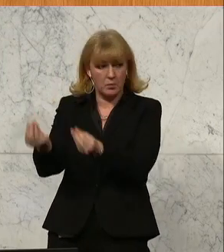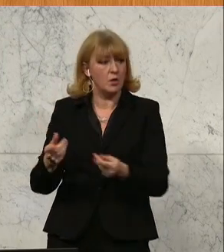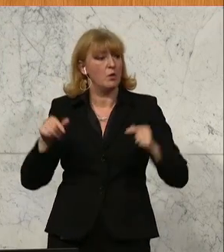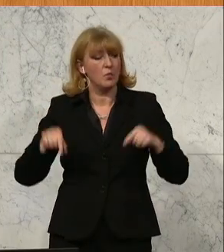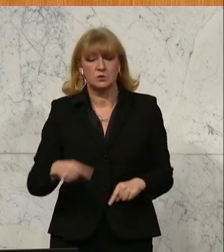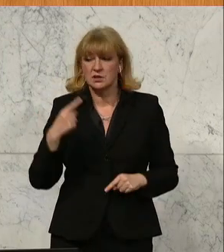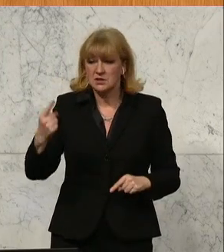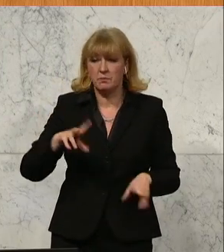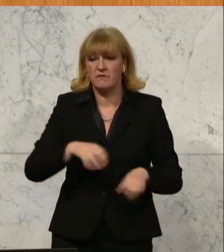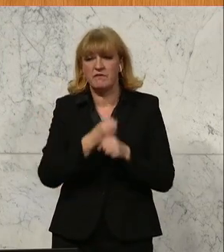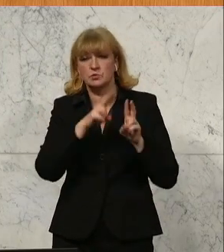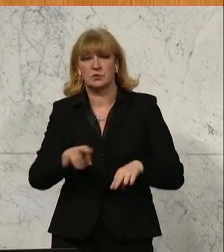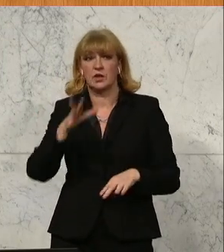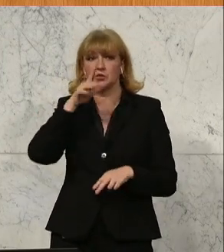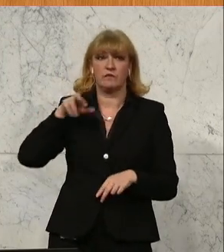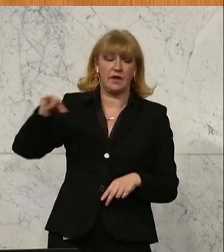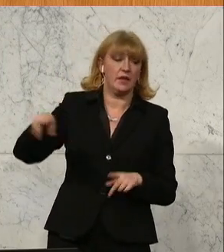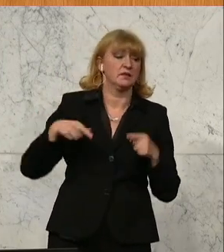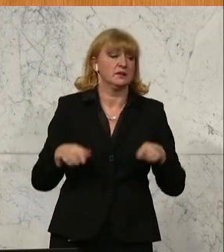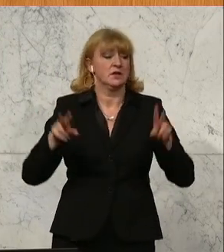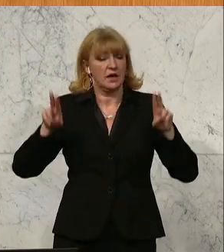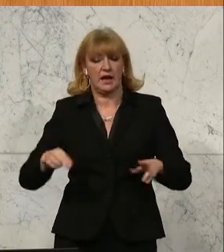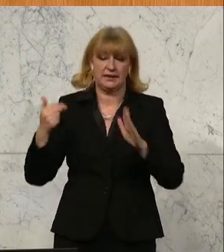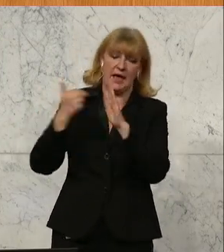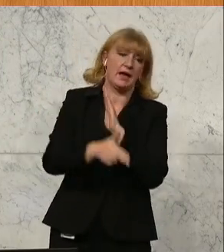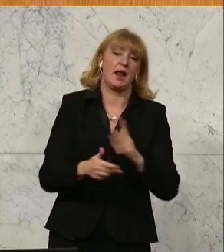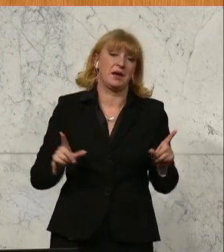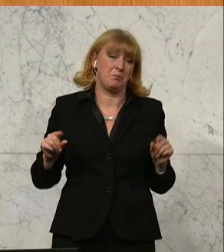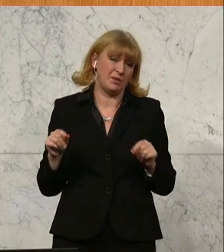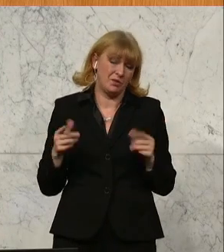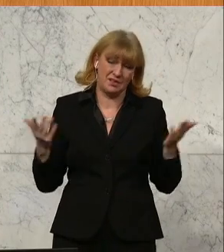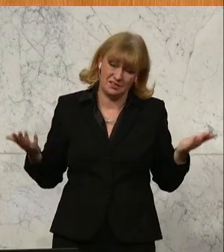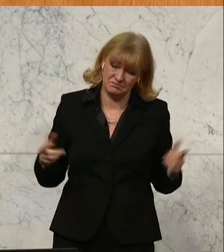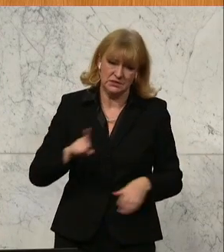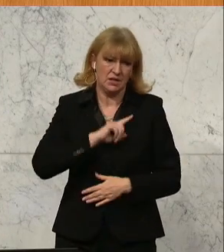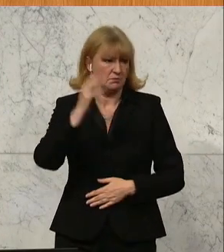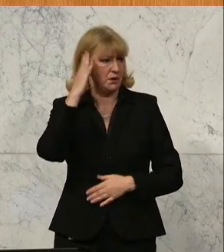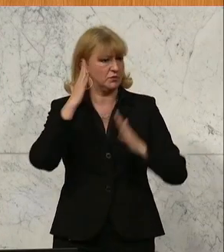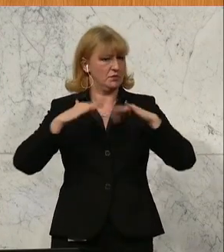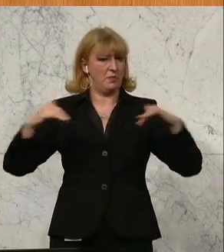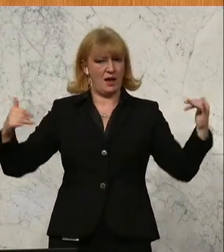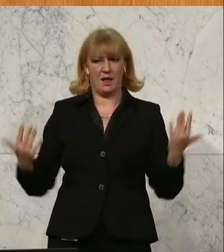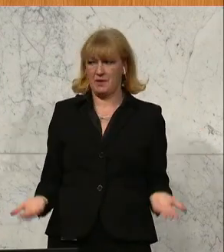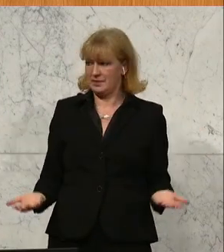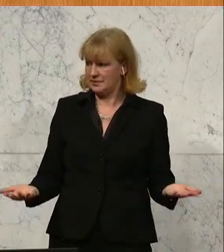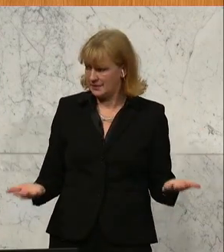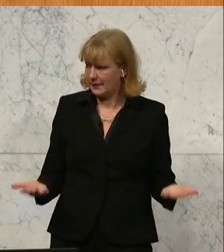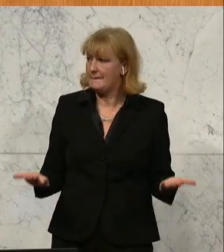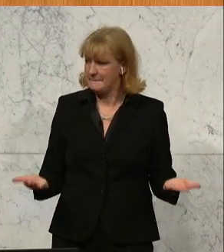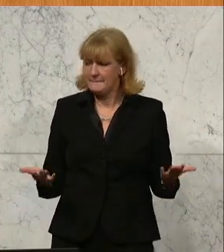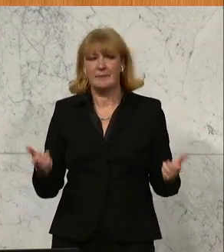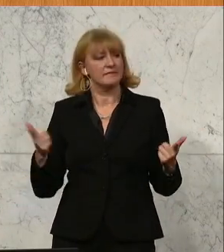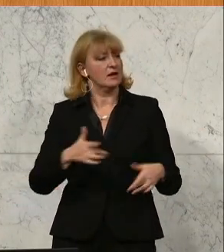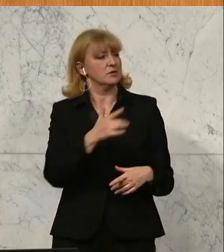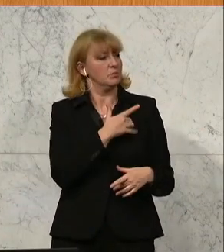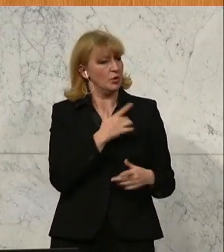selbst zum Verfassungsgerichtshof gehen und dieses Recht einklagen. Ich glaube, man sollte als selbstbewusstes Parlament und als Parlament, das eigentlich den